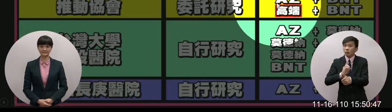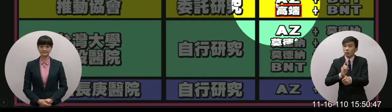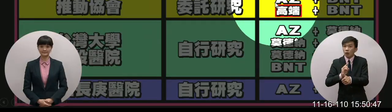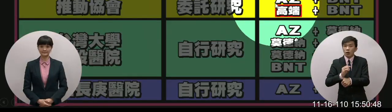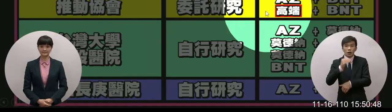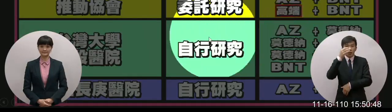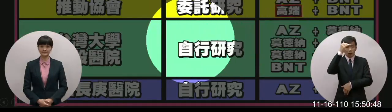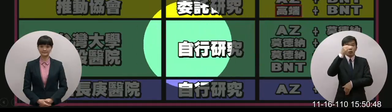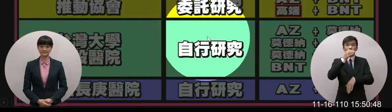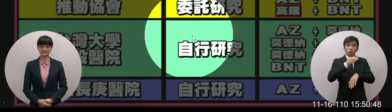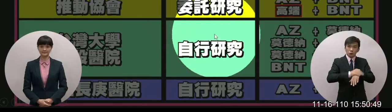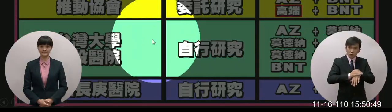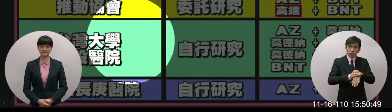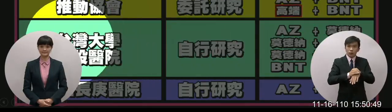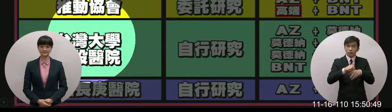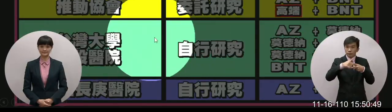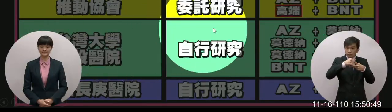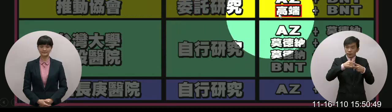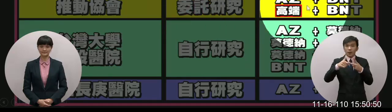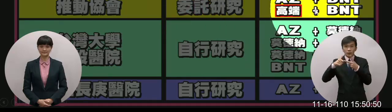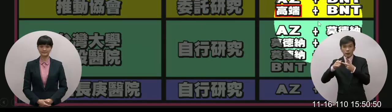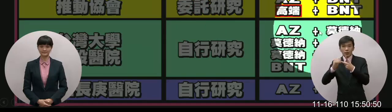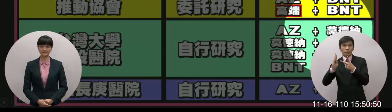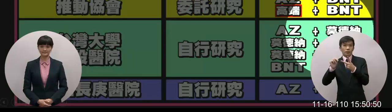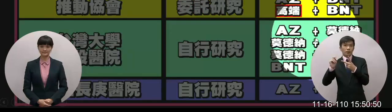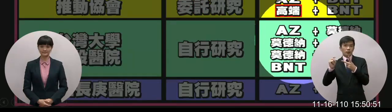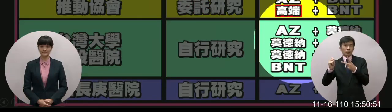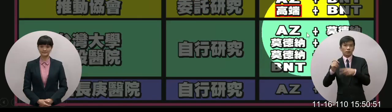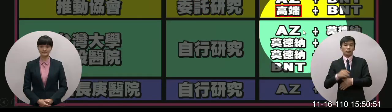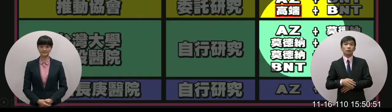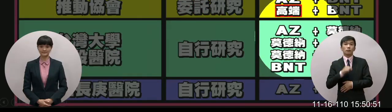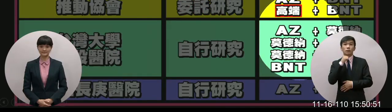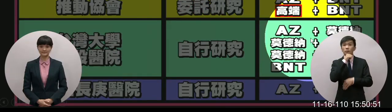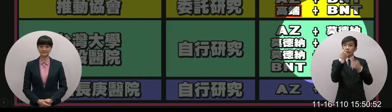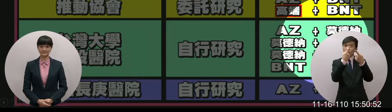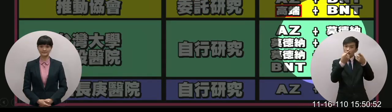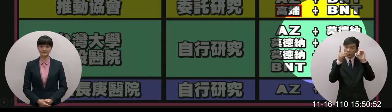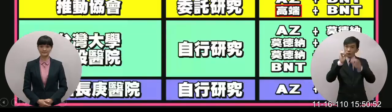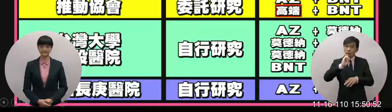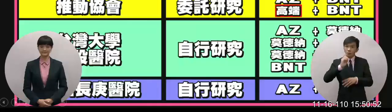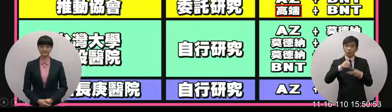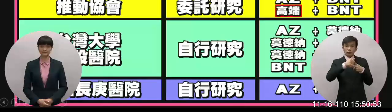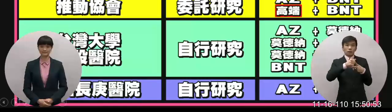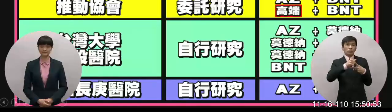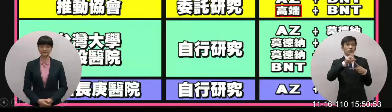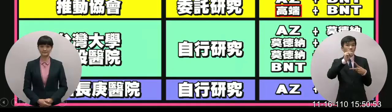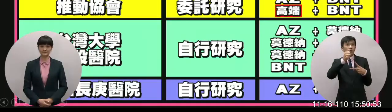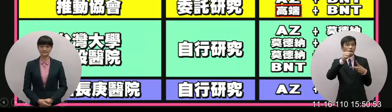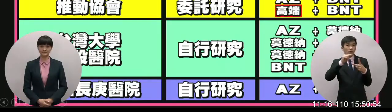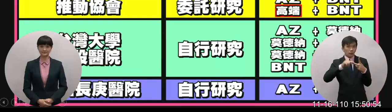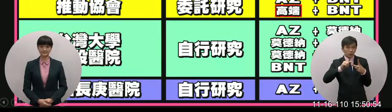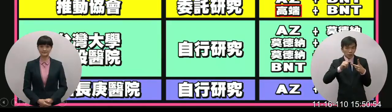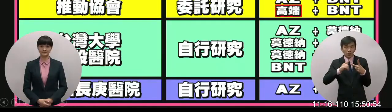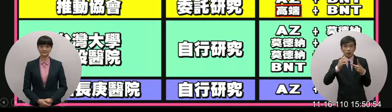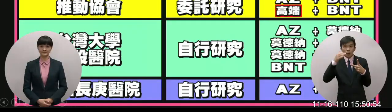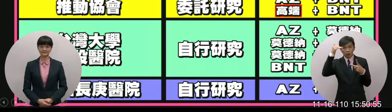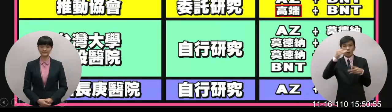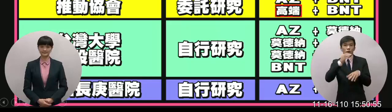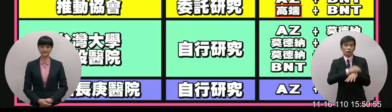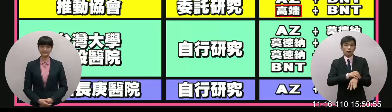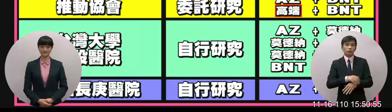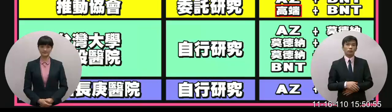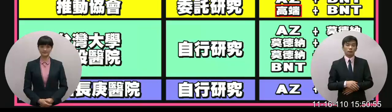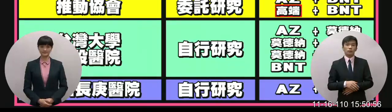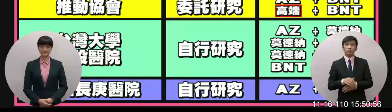以高端作為第一劑在台大做的研究是莫德納高端高端作為第二劑林